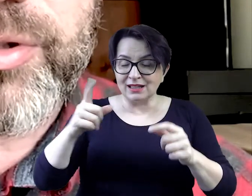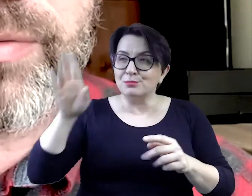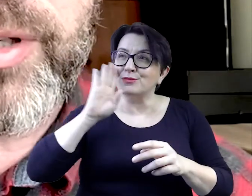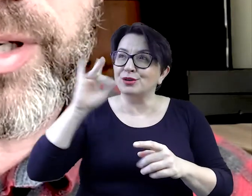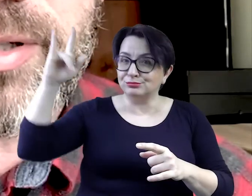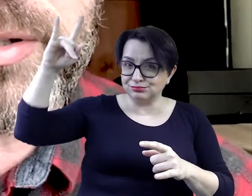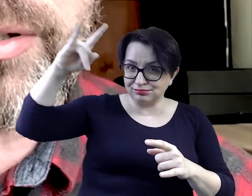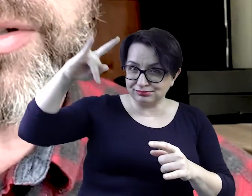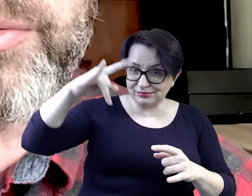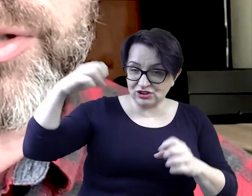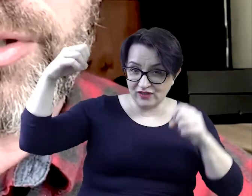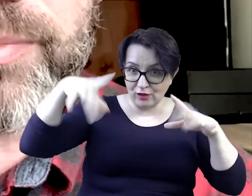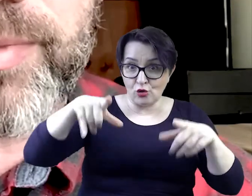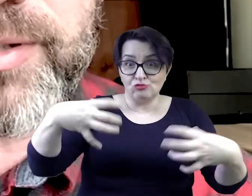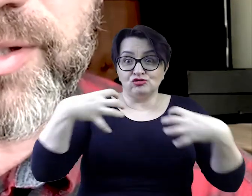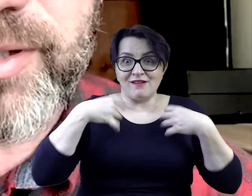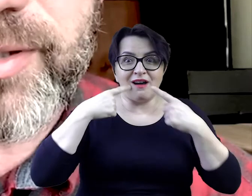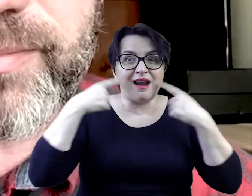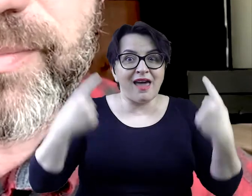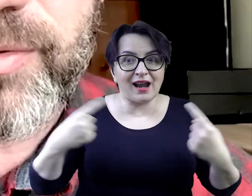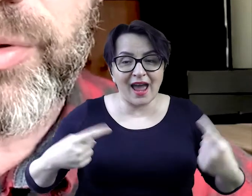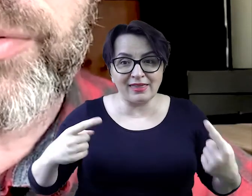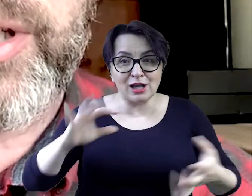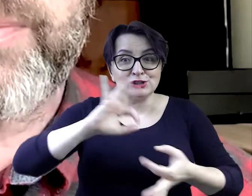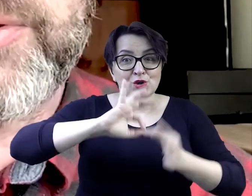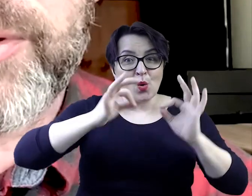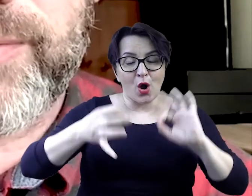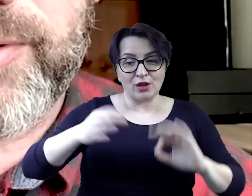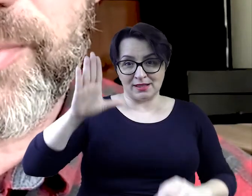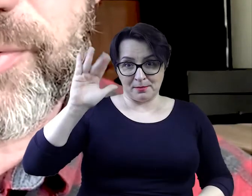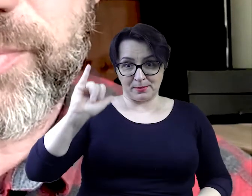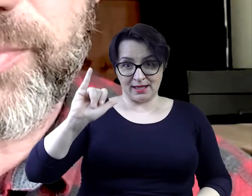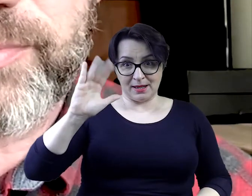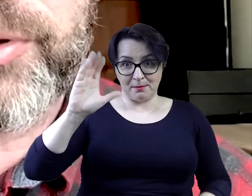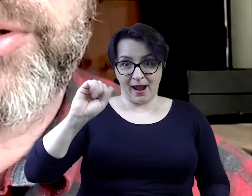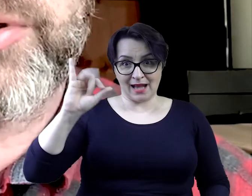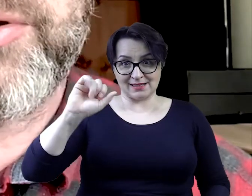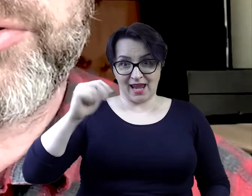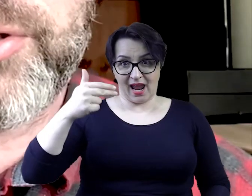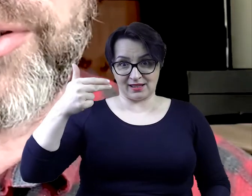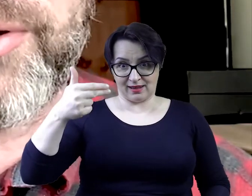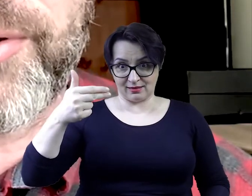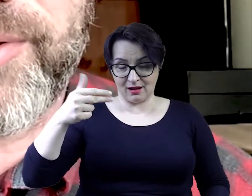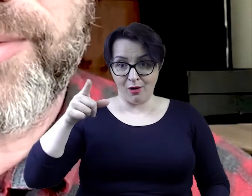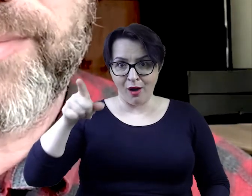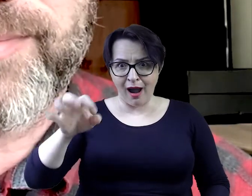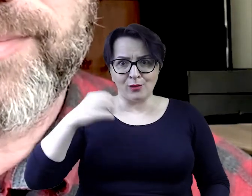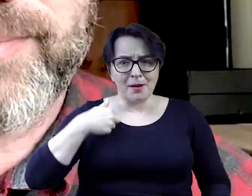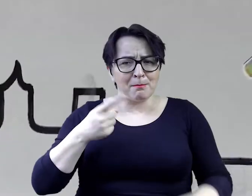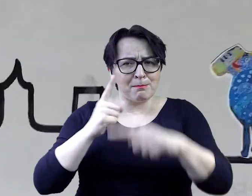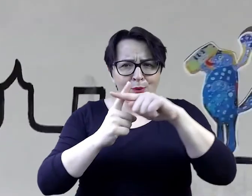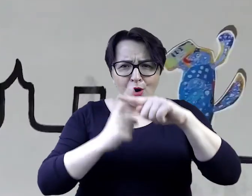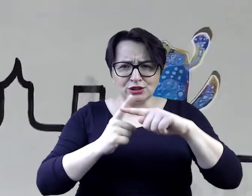Wciąż żywej legendy Złotego Bibasjanina Który w tak pozytywny sposób Przyczynił się do życia Goleniowian